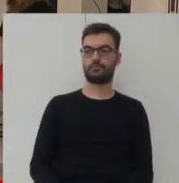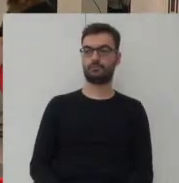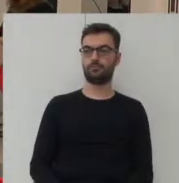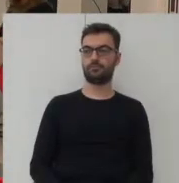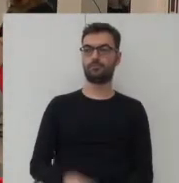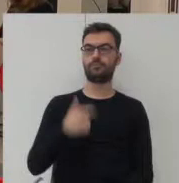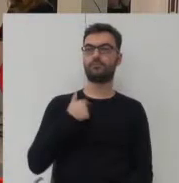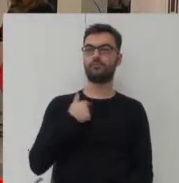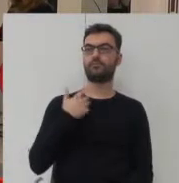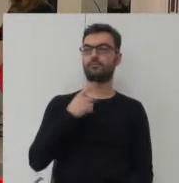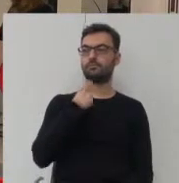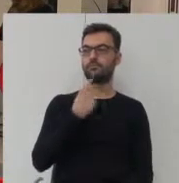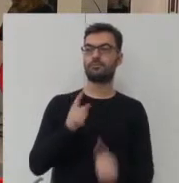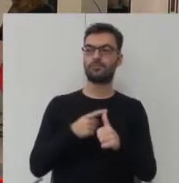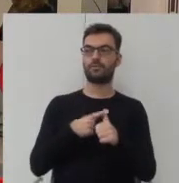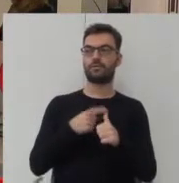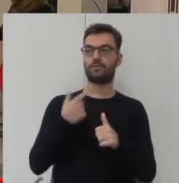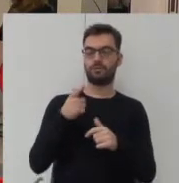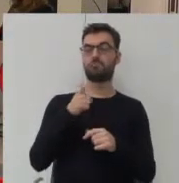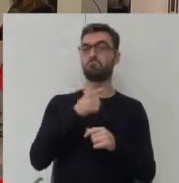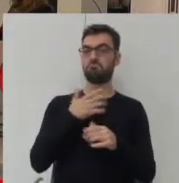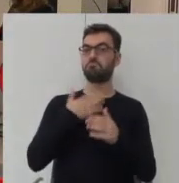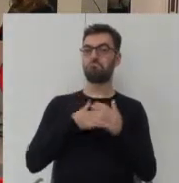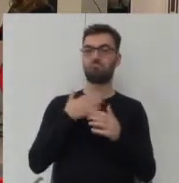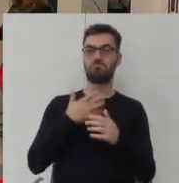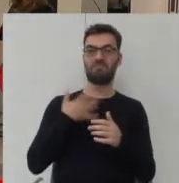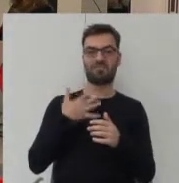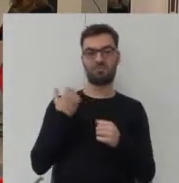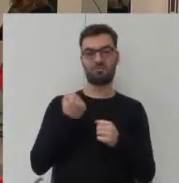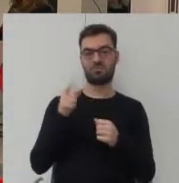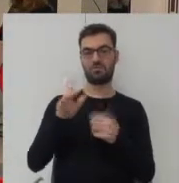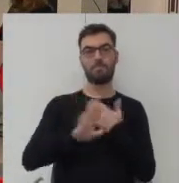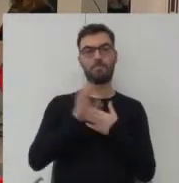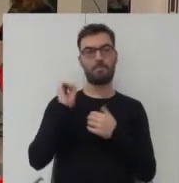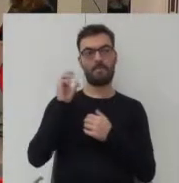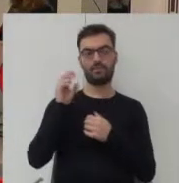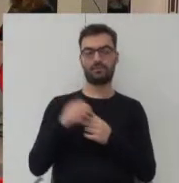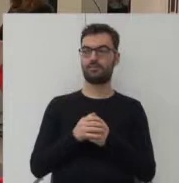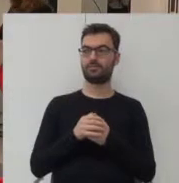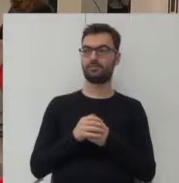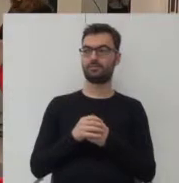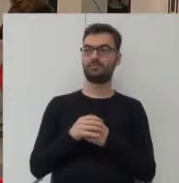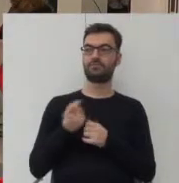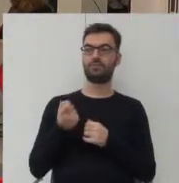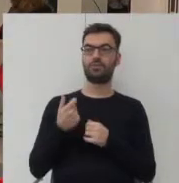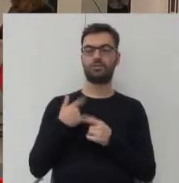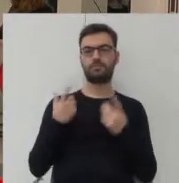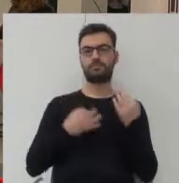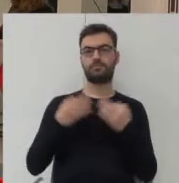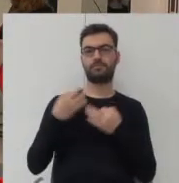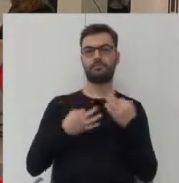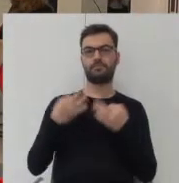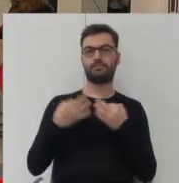Ja chciałem powiedzieć po pierwsze, że jestem pod wrażeniem tych prezentacji. Trochę zastanawiam się